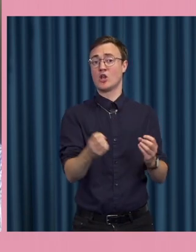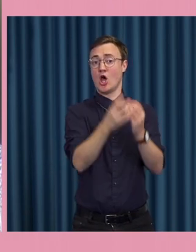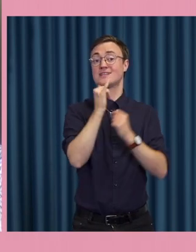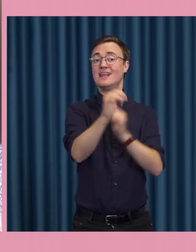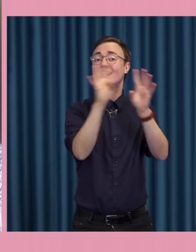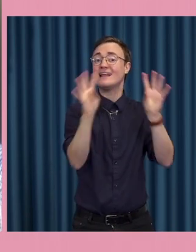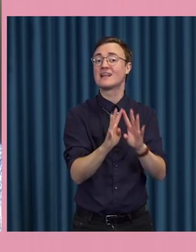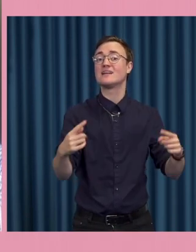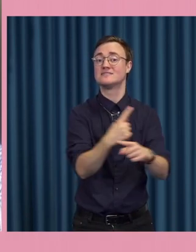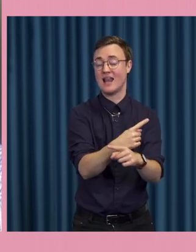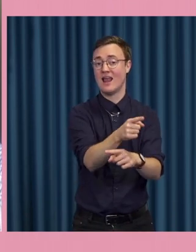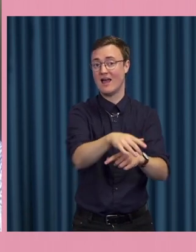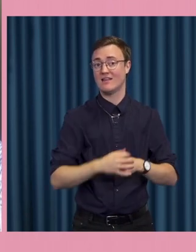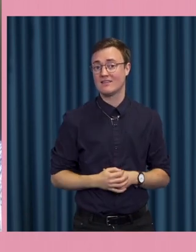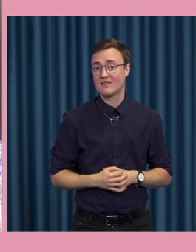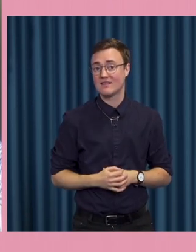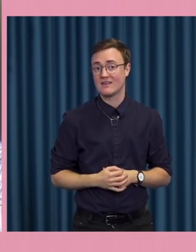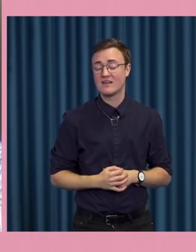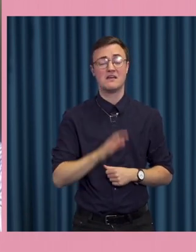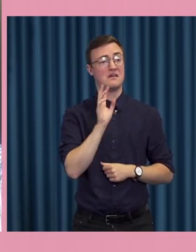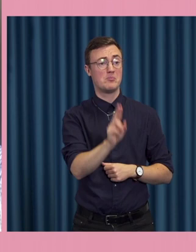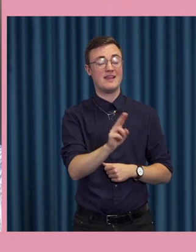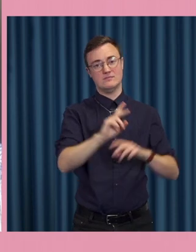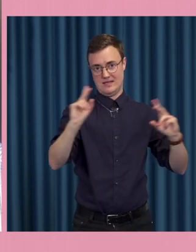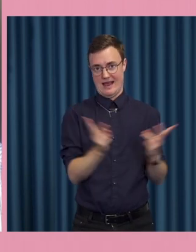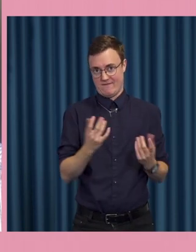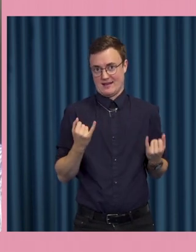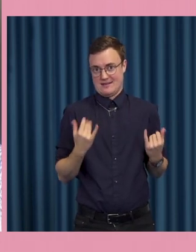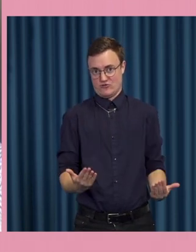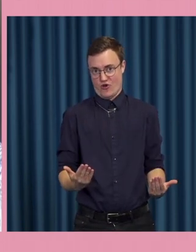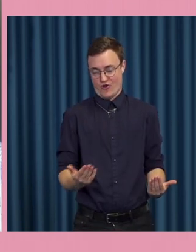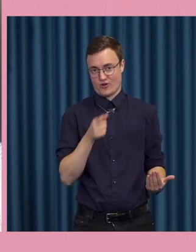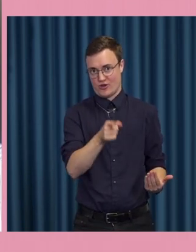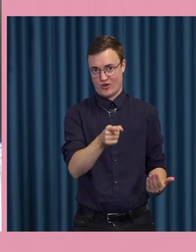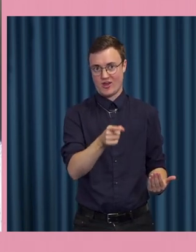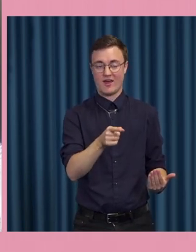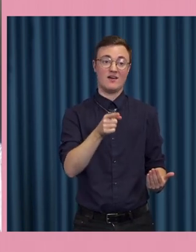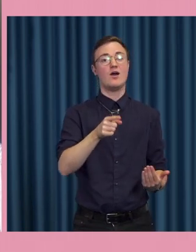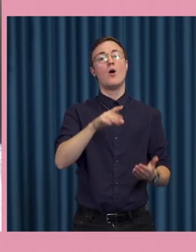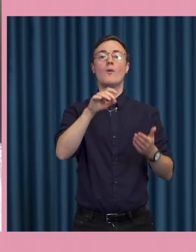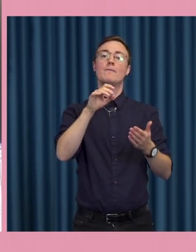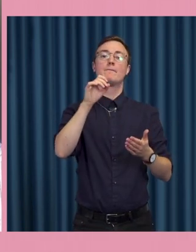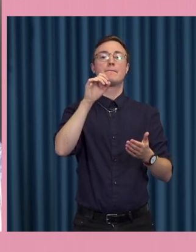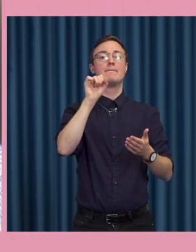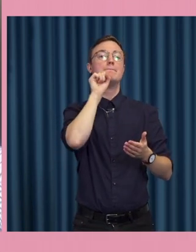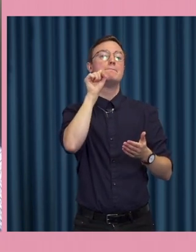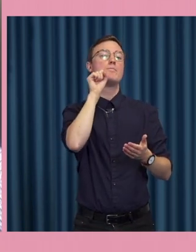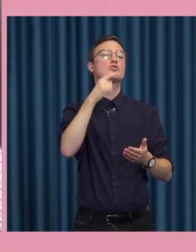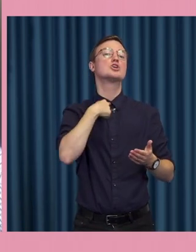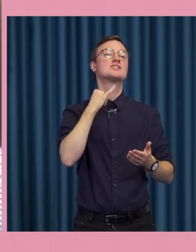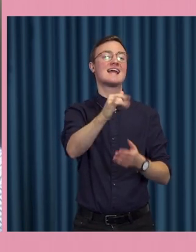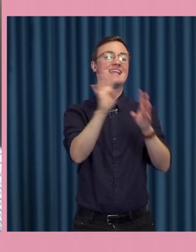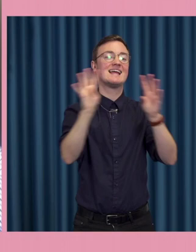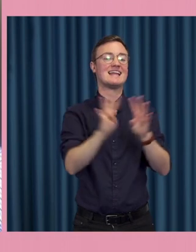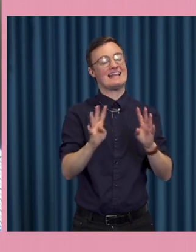nätet man kan inte i alla fall idag ha poströstning så att säga på nätet eftersom det finns en